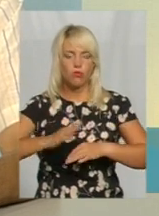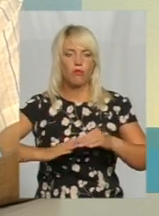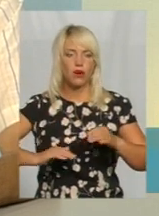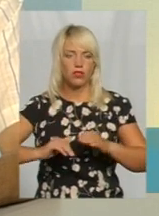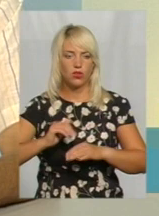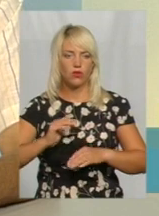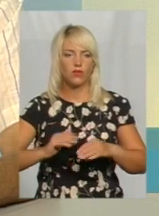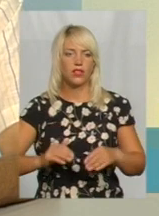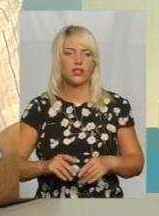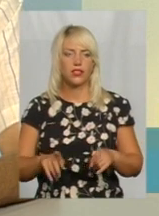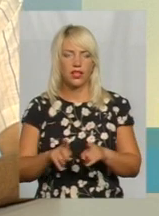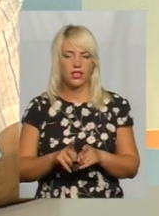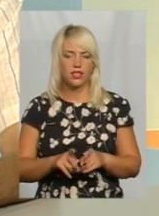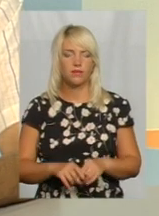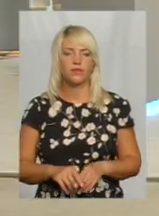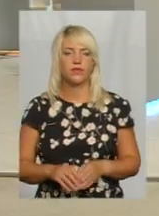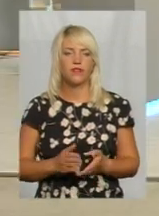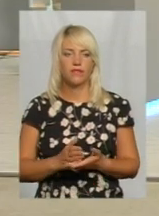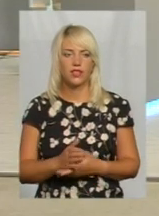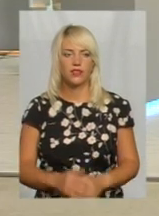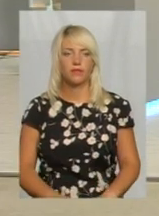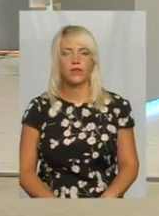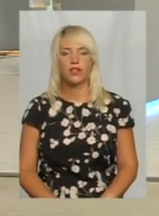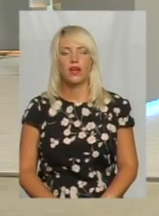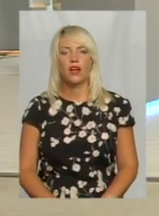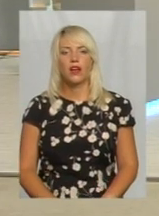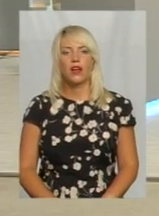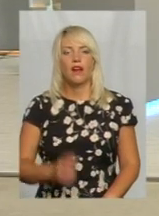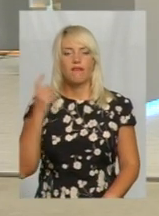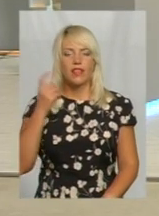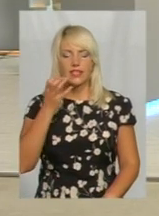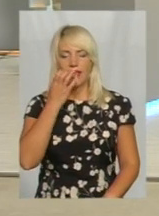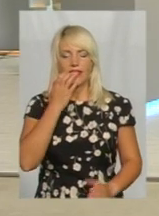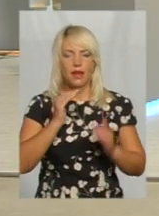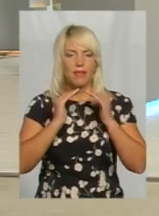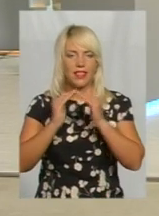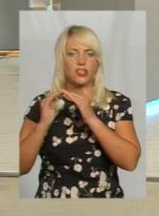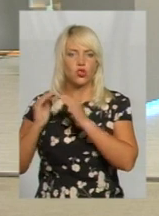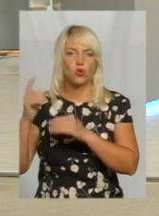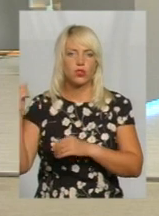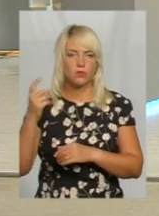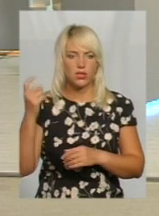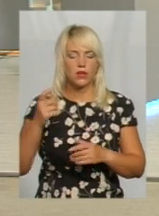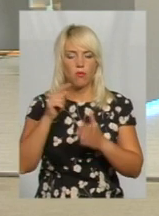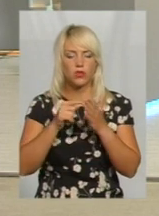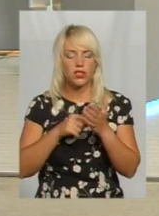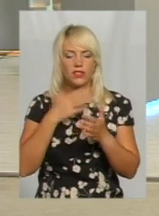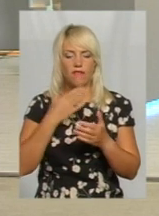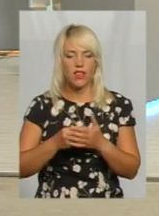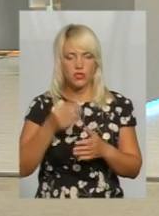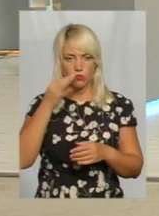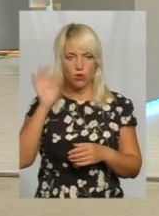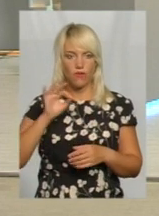такі ідеї. Розуміло. Власник тепличного господарства Василь Міракін поділився власним досвідом